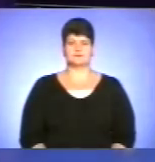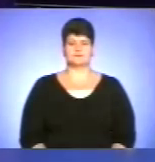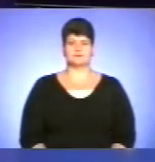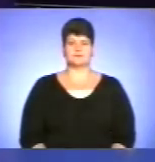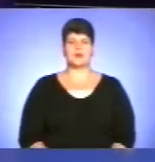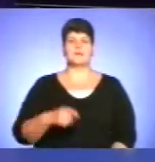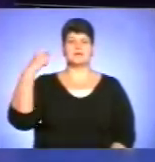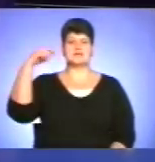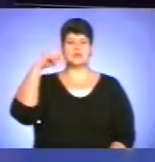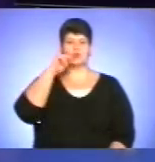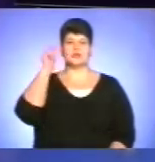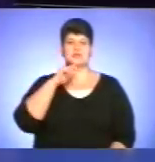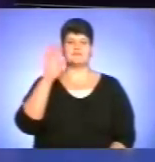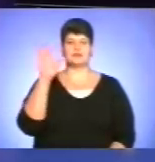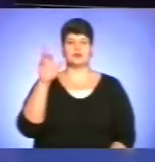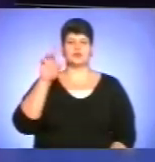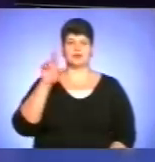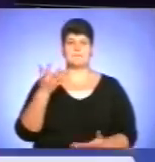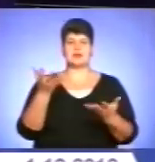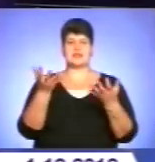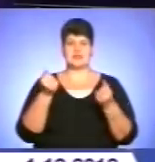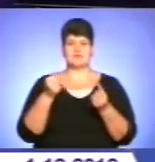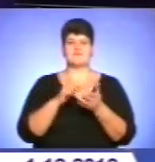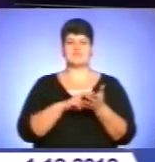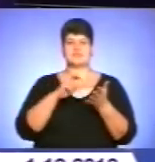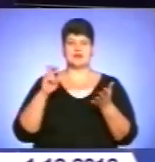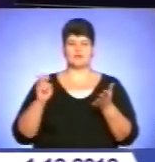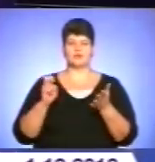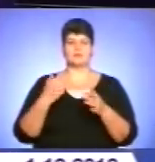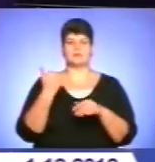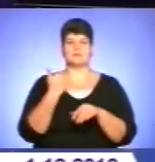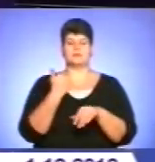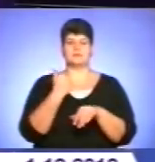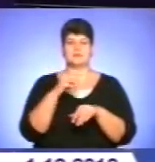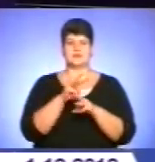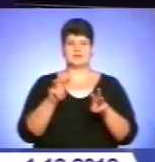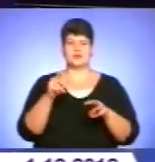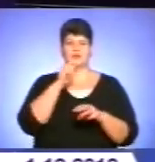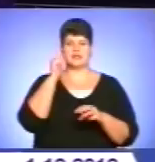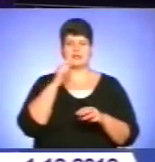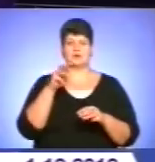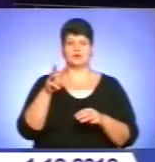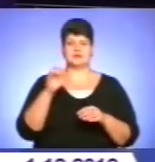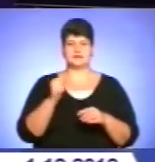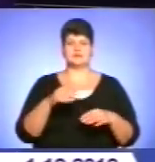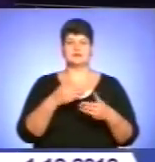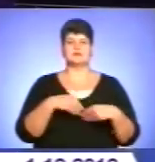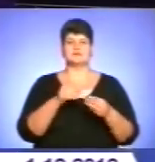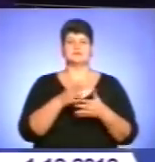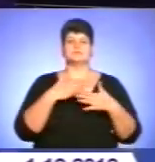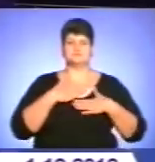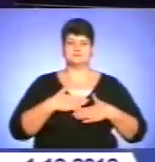Президент України Віктор Янукович прийняв відставку прем'єр-міністра України Микола Азарова, задовольнивши його заяву.